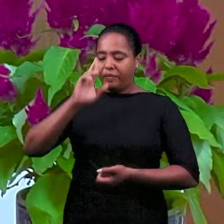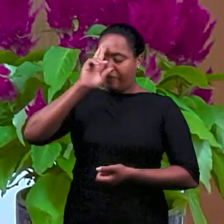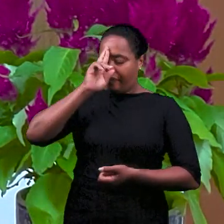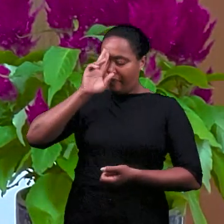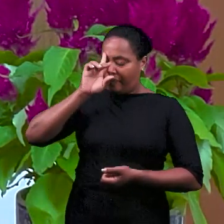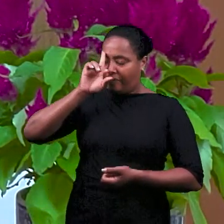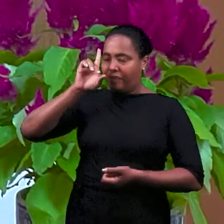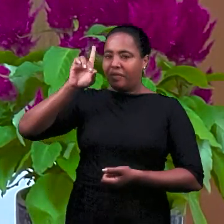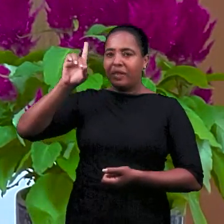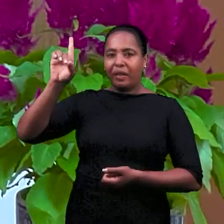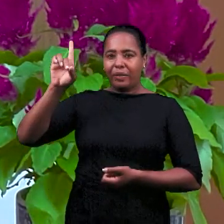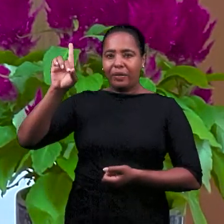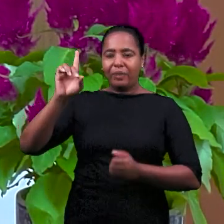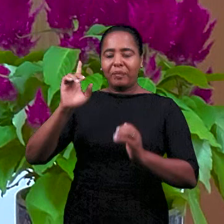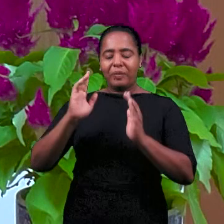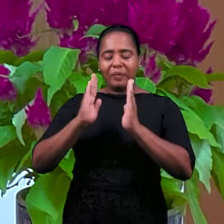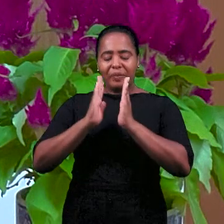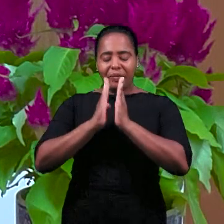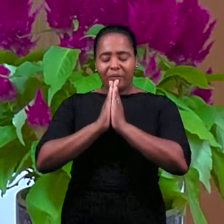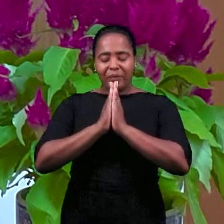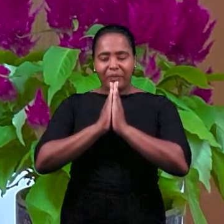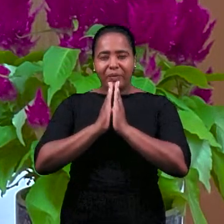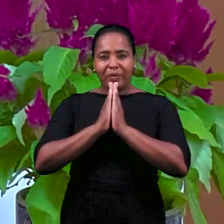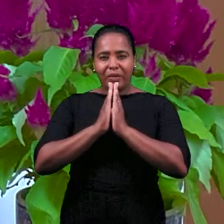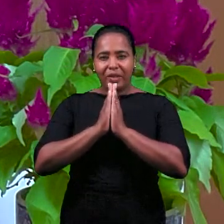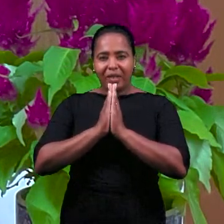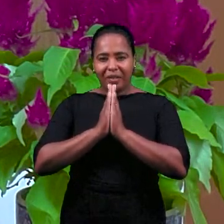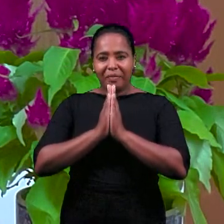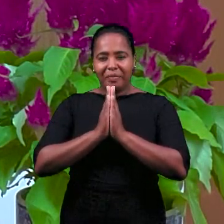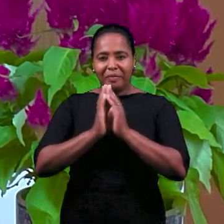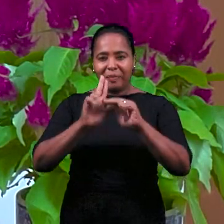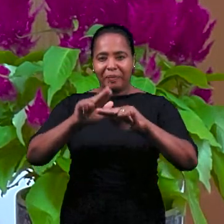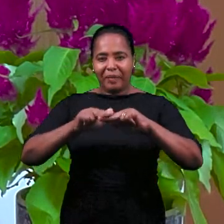Иисус дал нам, чтобы спасти нас от греха, спасти нас от греха, от